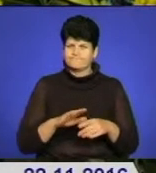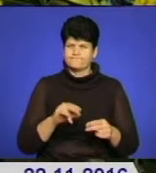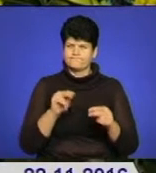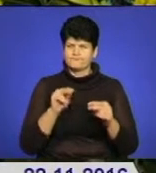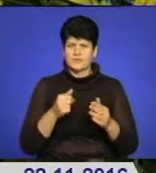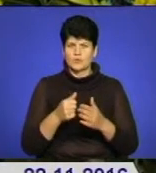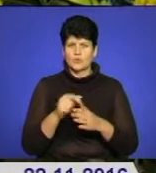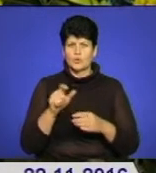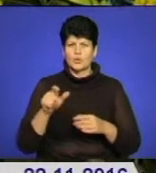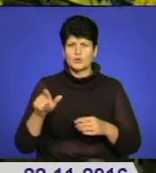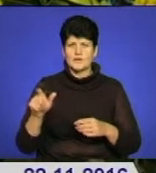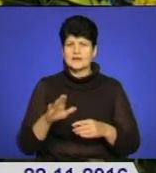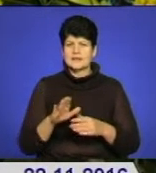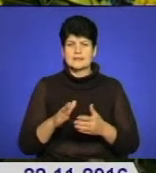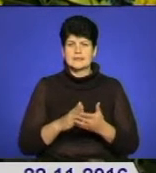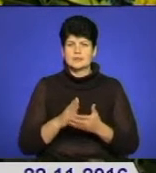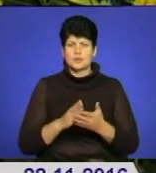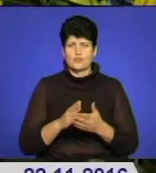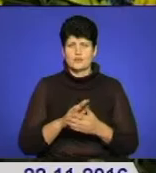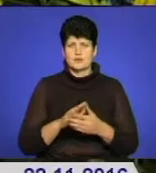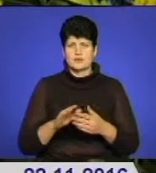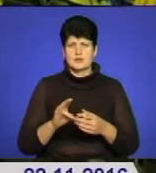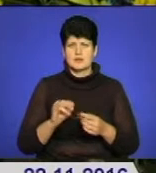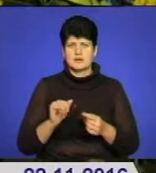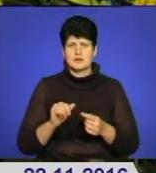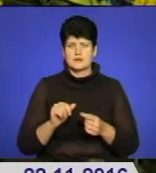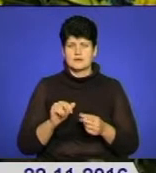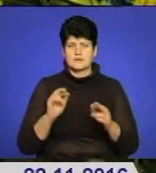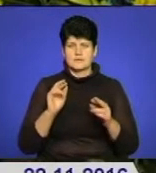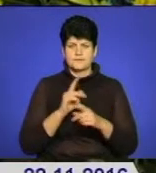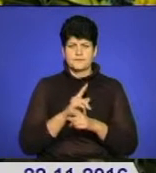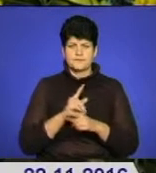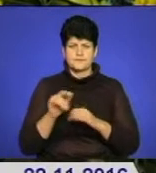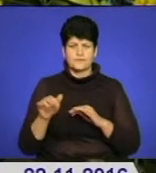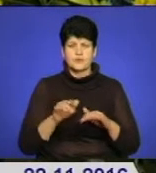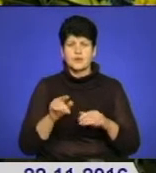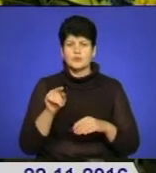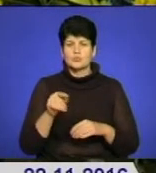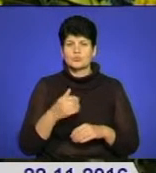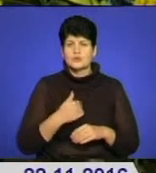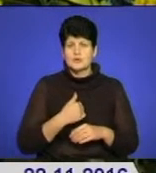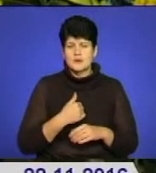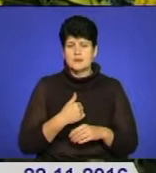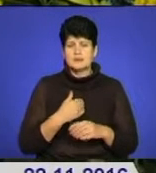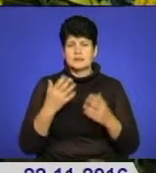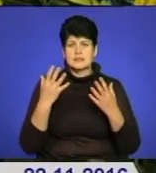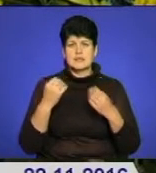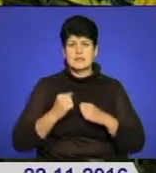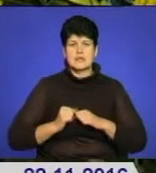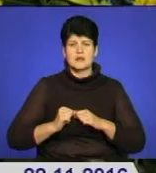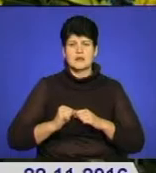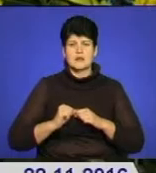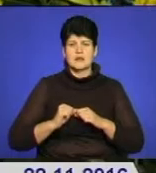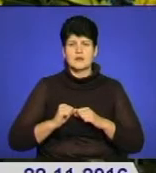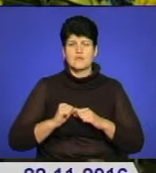дитинства, коли батька судили, дали 10 років. І відтоді в мене так запеклося в душі